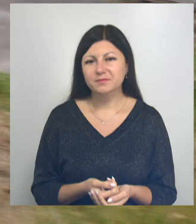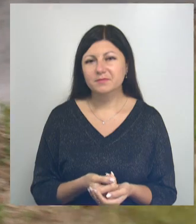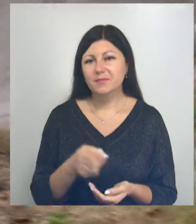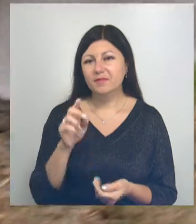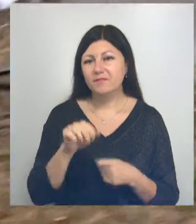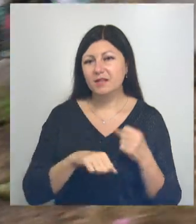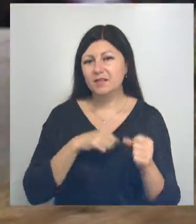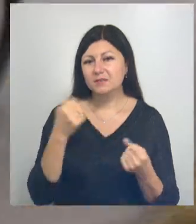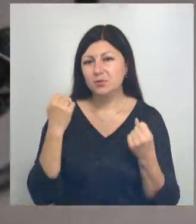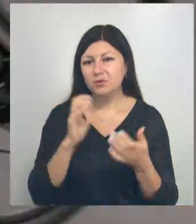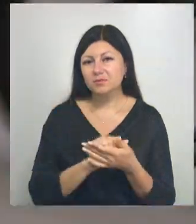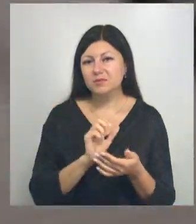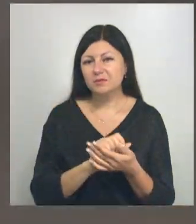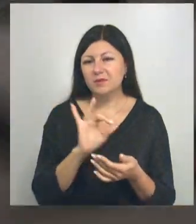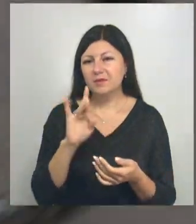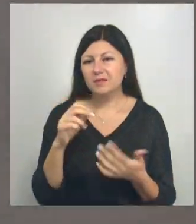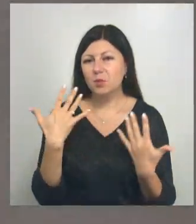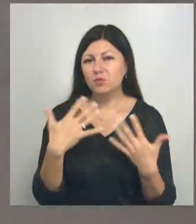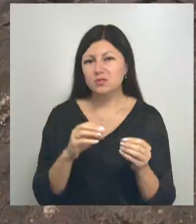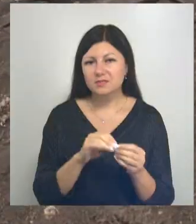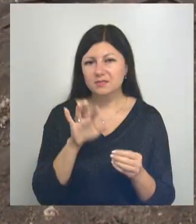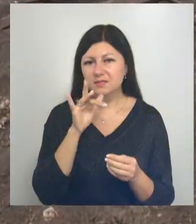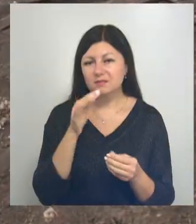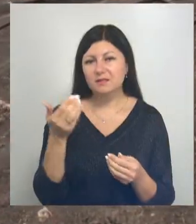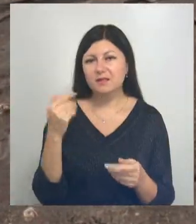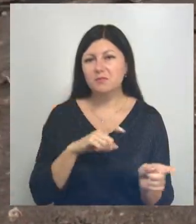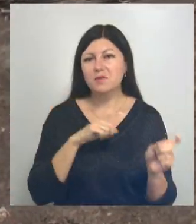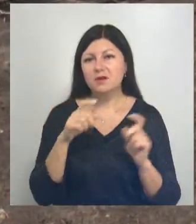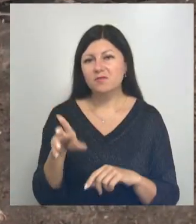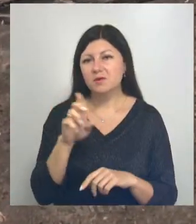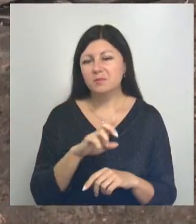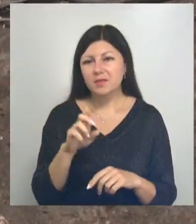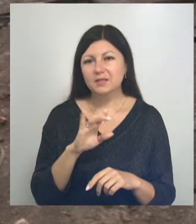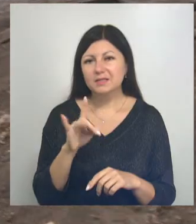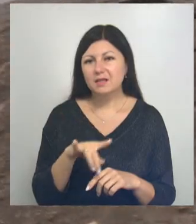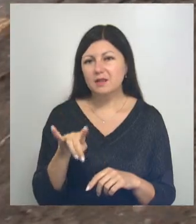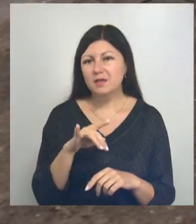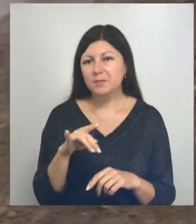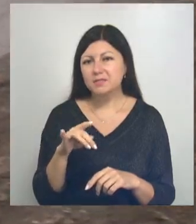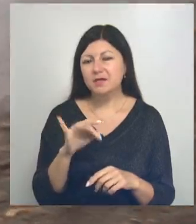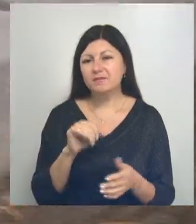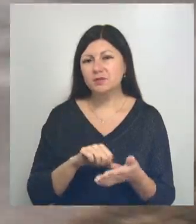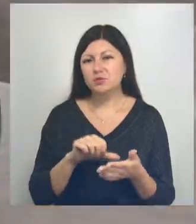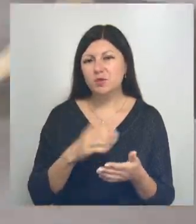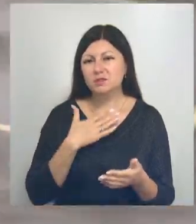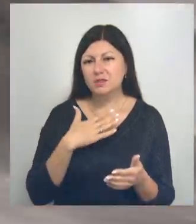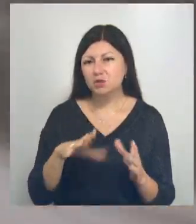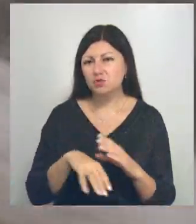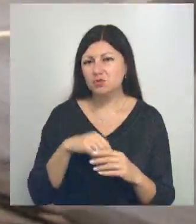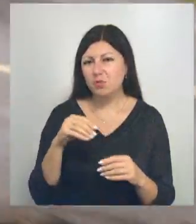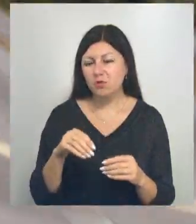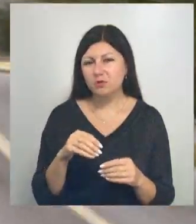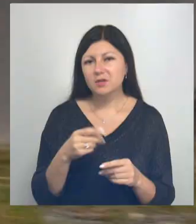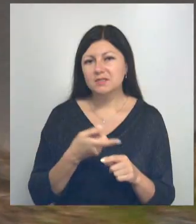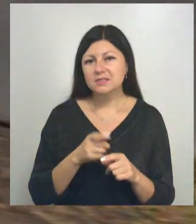Велоспортом Ирина занимается уже 10 лет. Не так давно переехала в Белгород из Липецка и выступает за нашу сборную. Самые